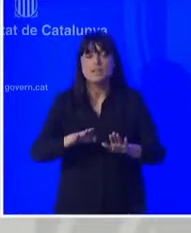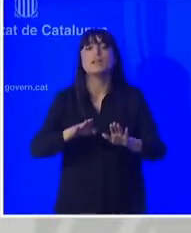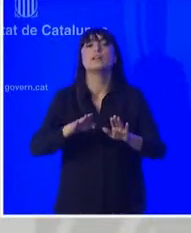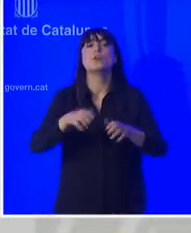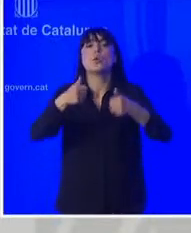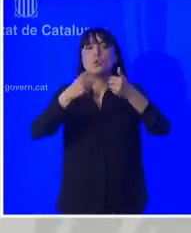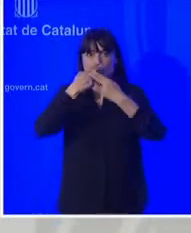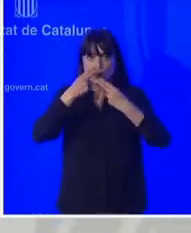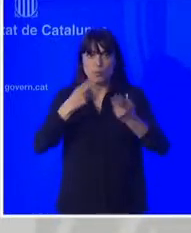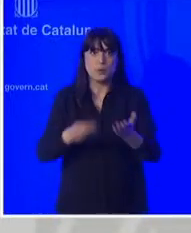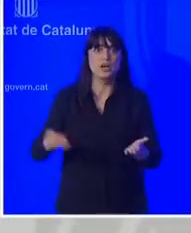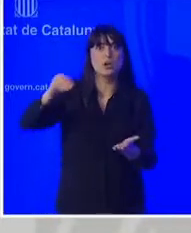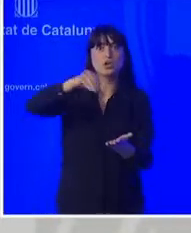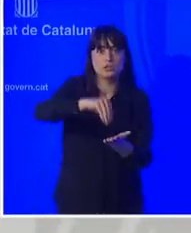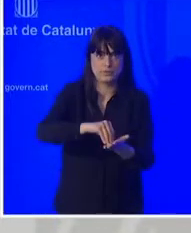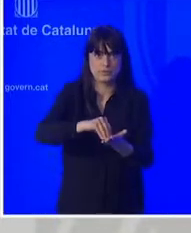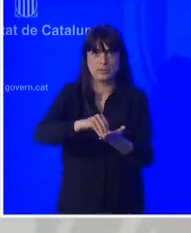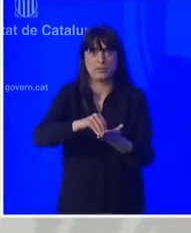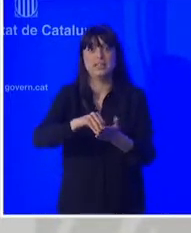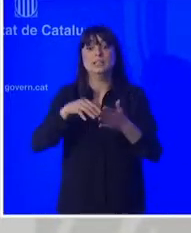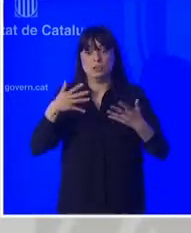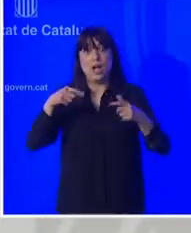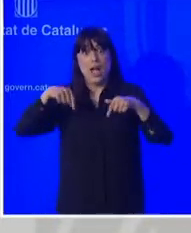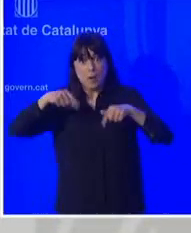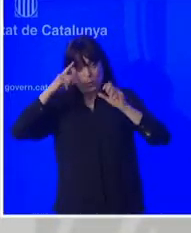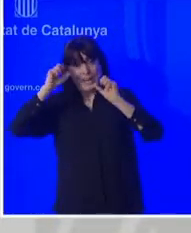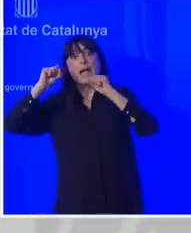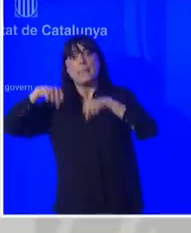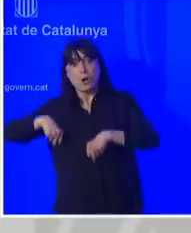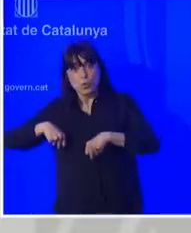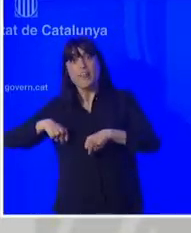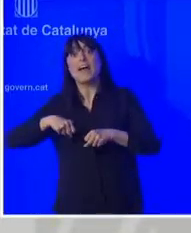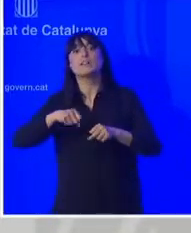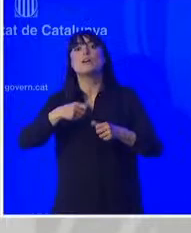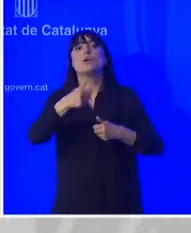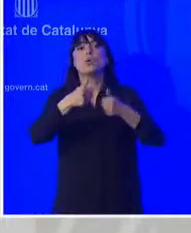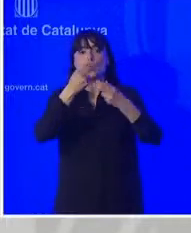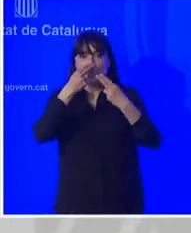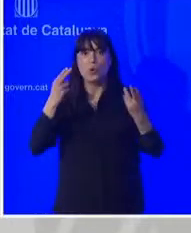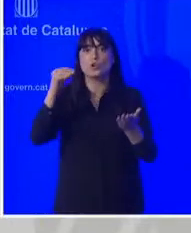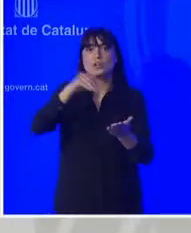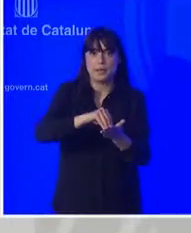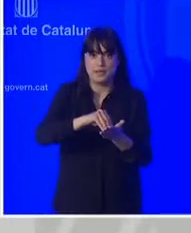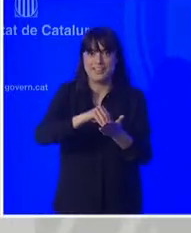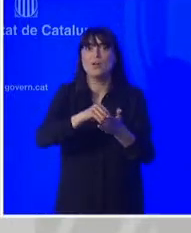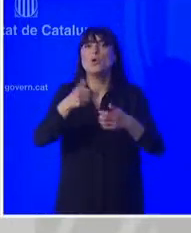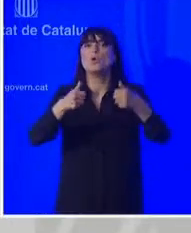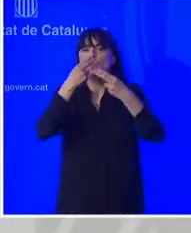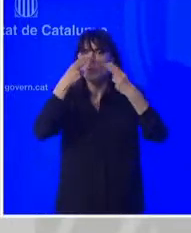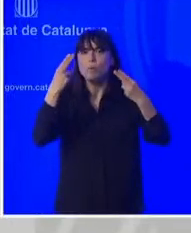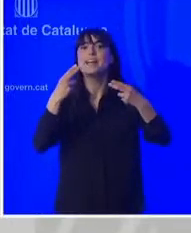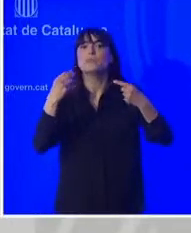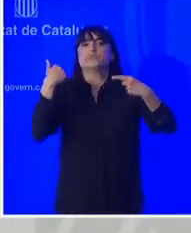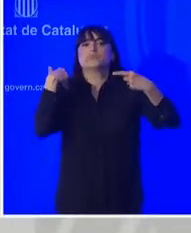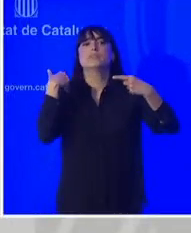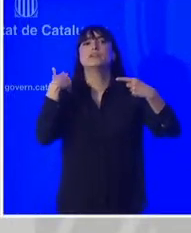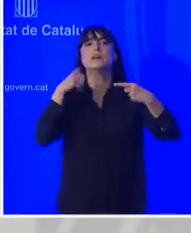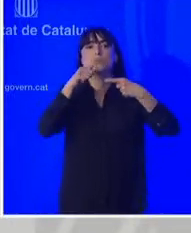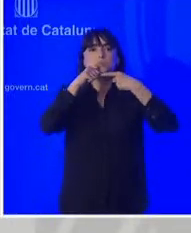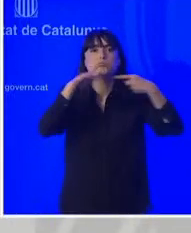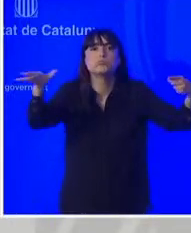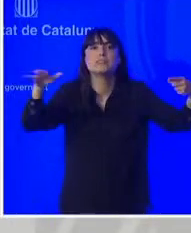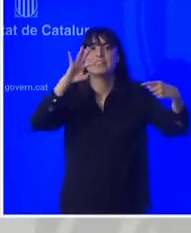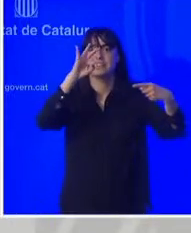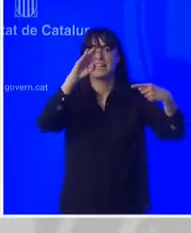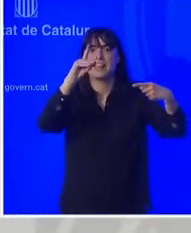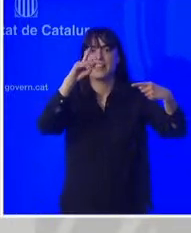'audiovisual i de ràdio, que és la que avui hem acordat amb aquest acord. Inclou la radiodifusió per TDT i via satèl·lit